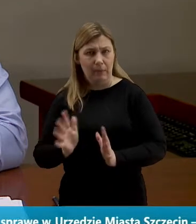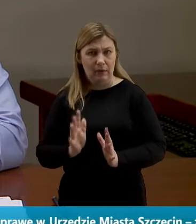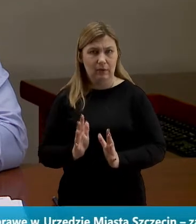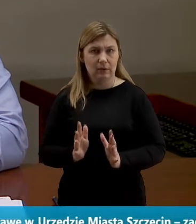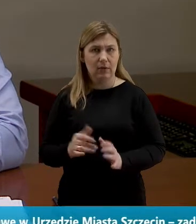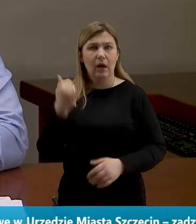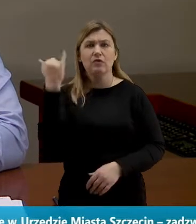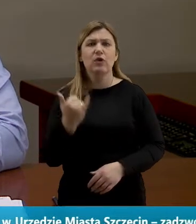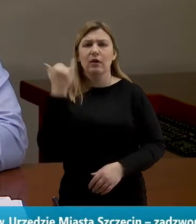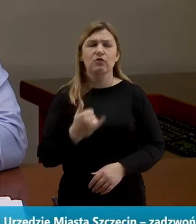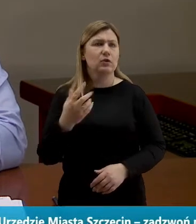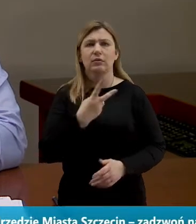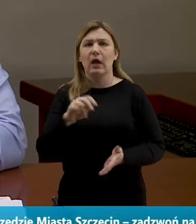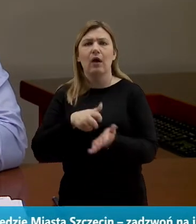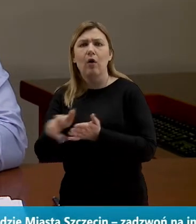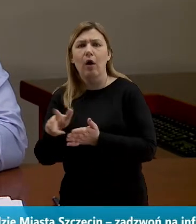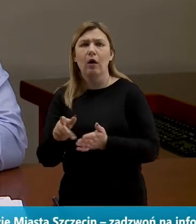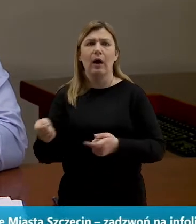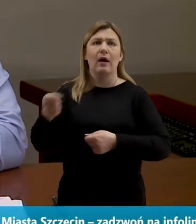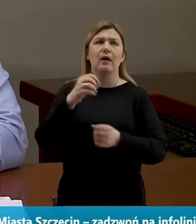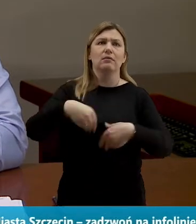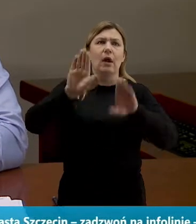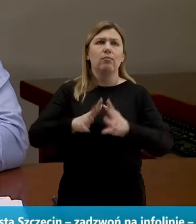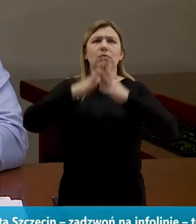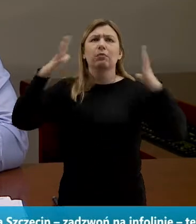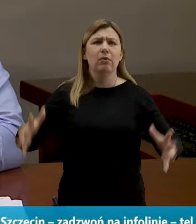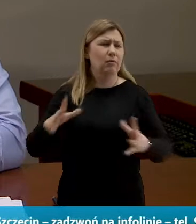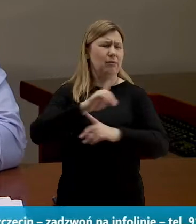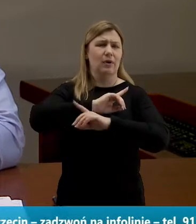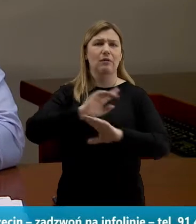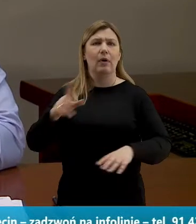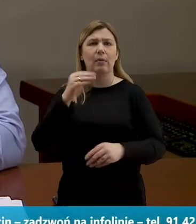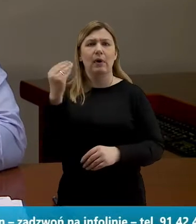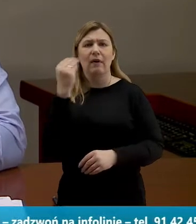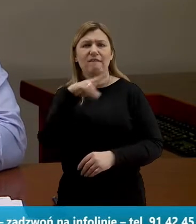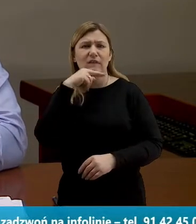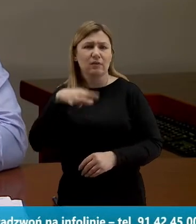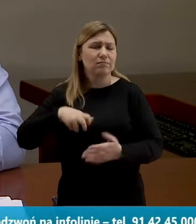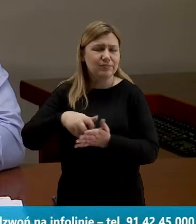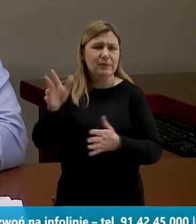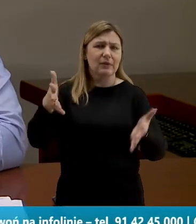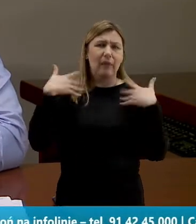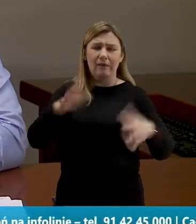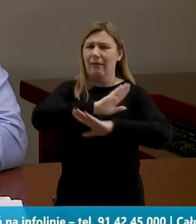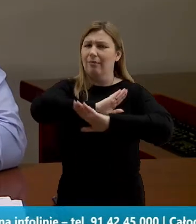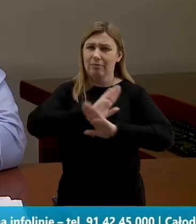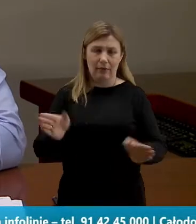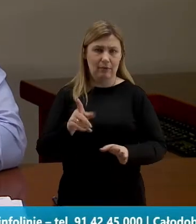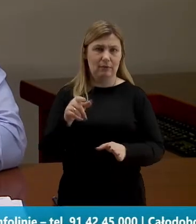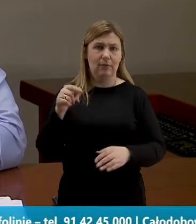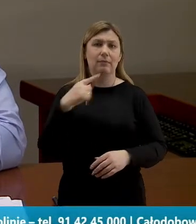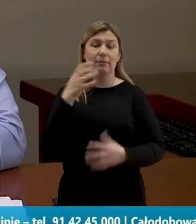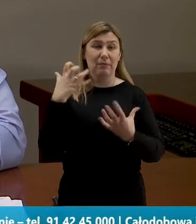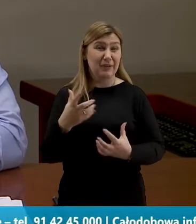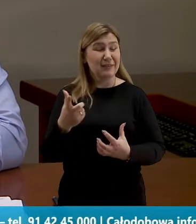aby dzieci nie pojawiały się w galeriach handlowych, nie pojawiały się na nabrzeżach. Jeśli będzie ładna pogoda, będzie to na pewno kusiło,